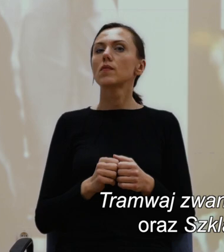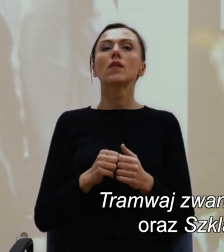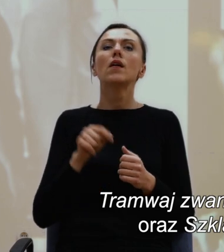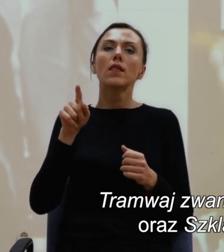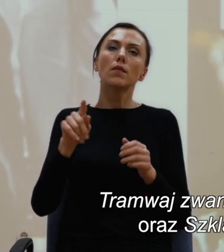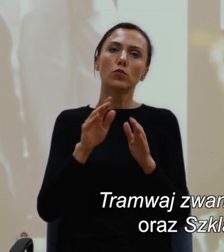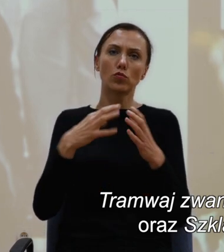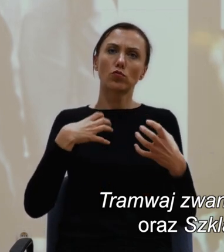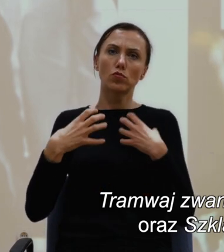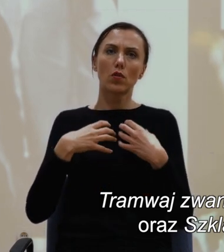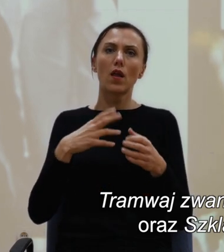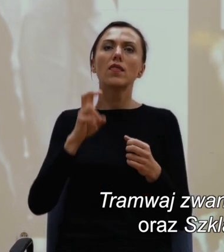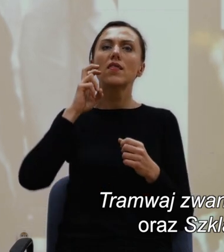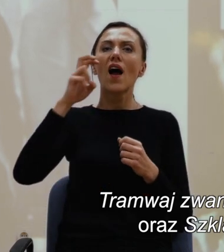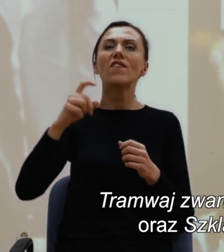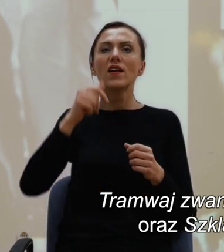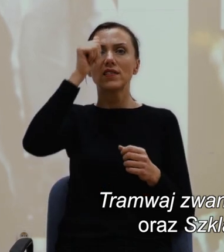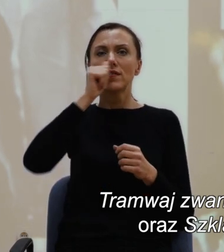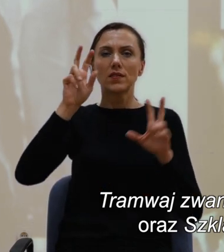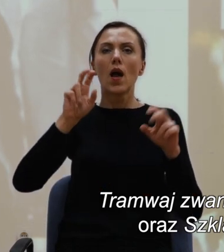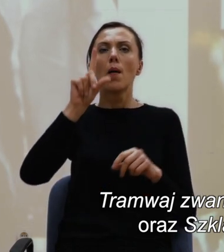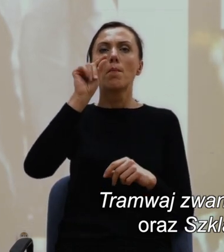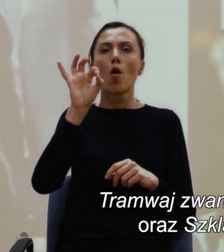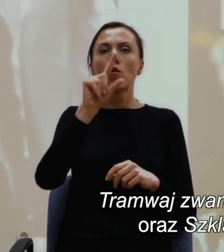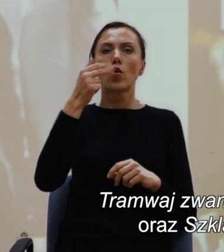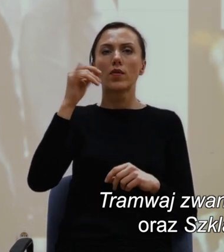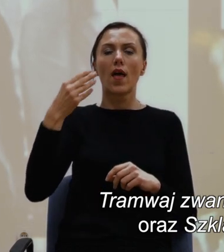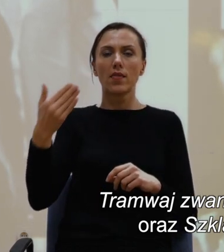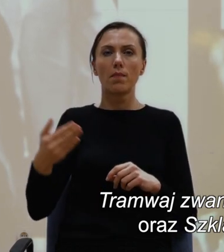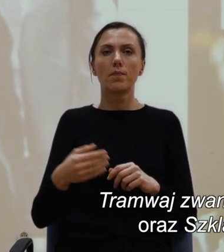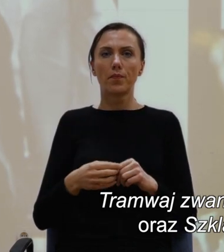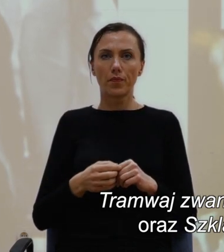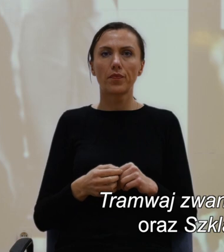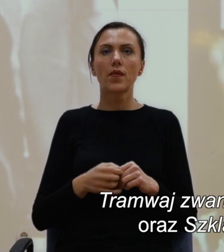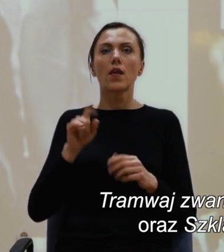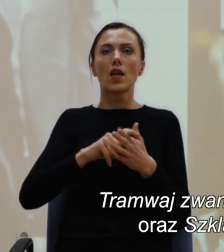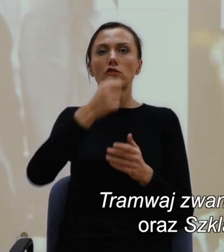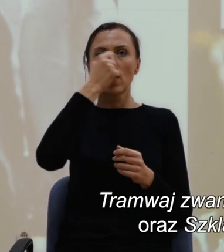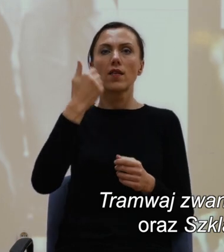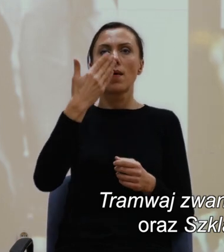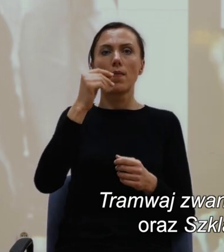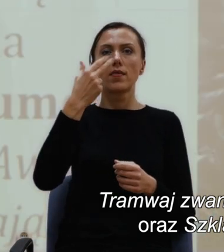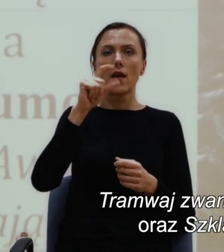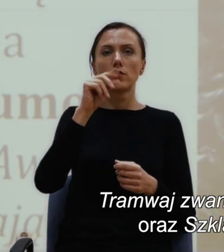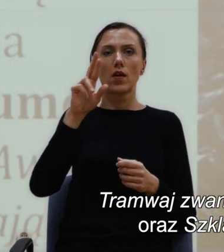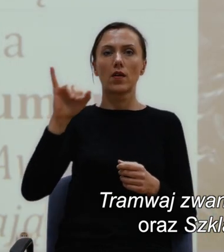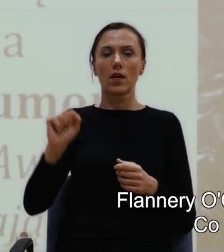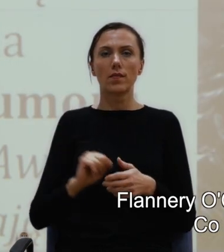zwany pożądaniem, Streetcan Named Desire oraz Szklana Menageria, The Glass Menagerie.